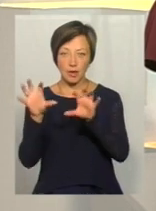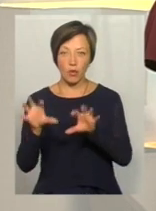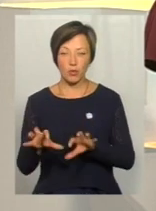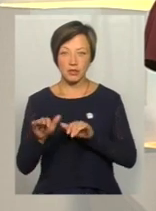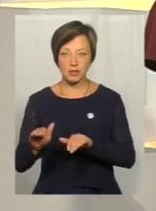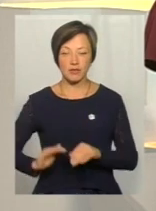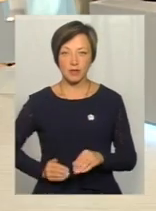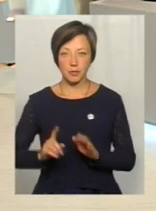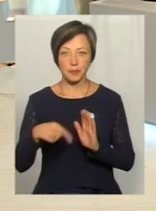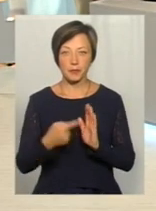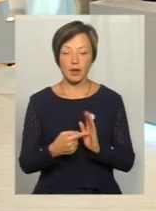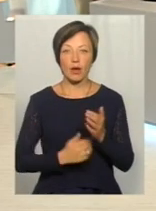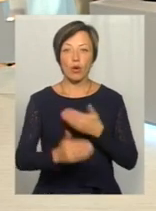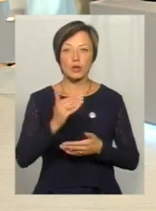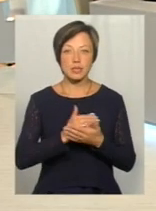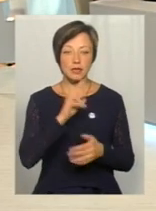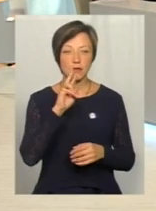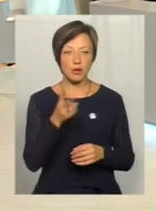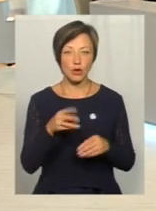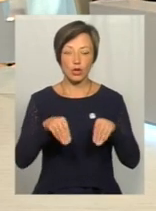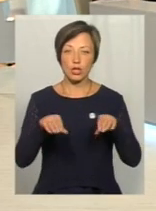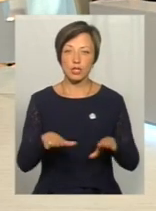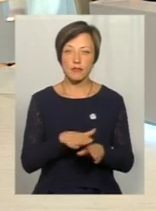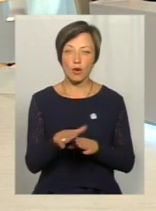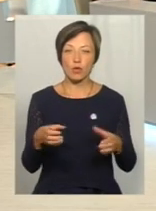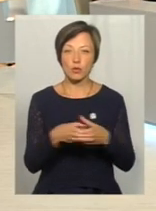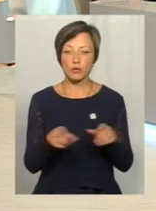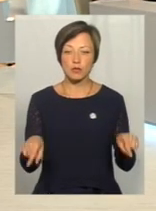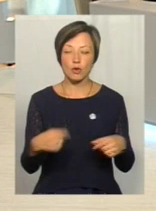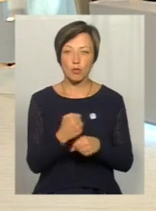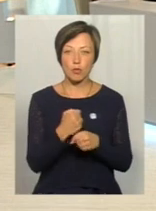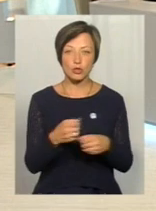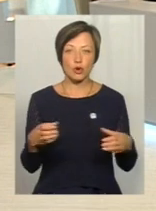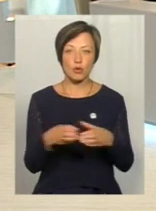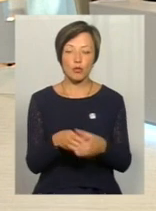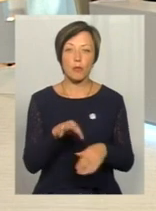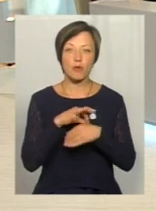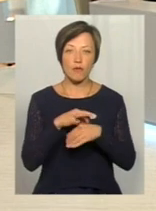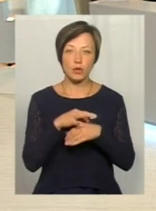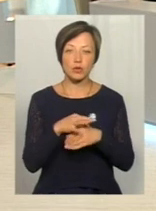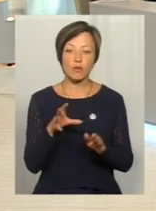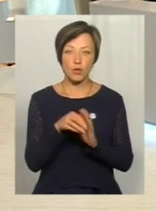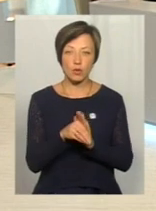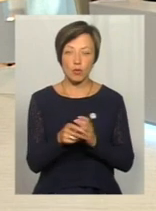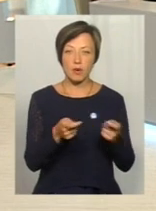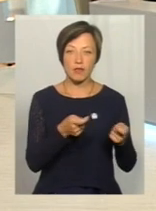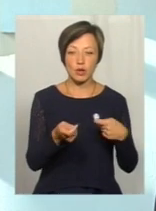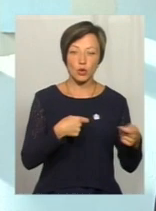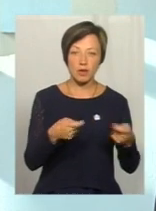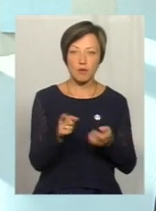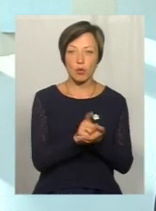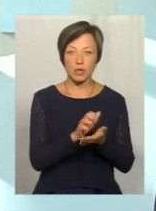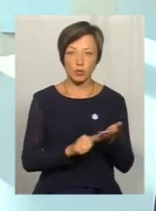я вже повідомляв, протягом останніх двох років рішенням виконком була створена робоча група, проводилась, до складу якої входить управління торгівлі,